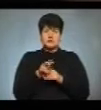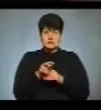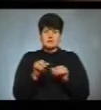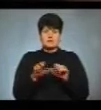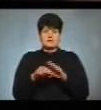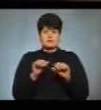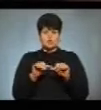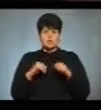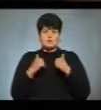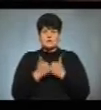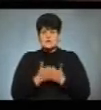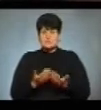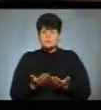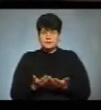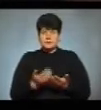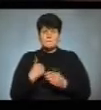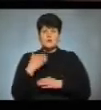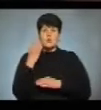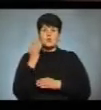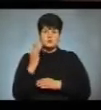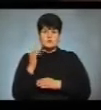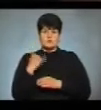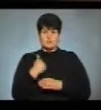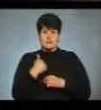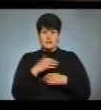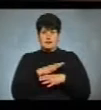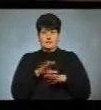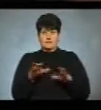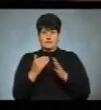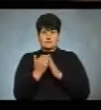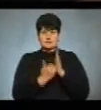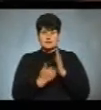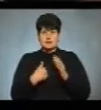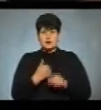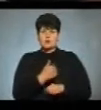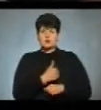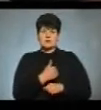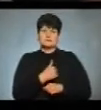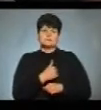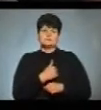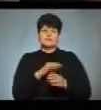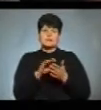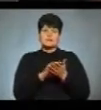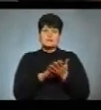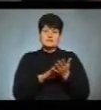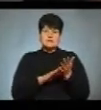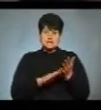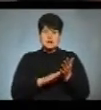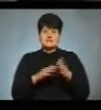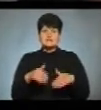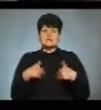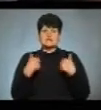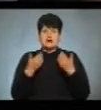комісії проголосувати, і мене не було в списках. Я хотіла написати заяву, якесь